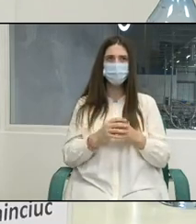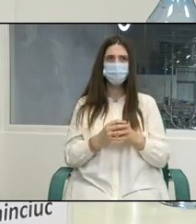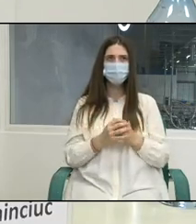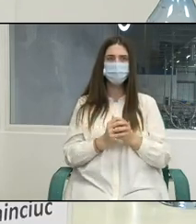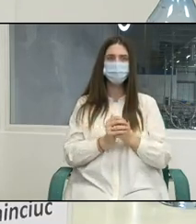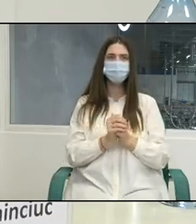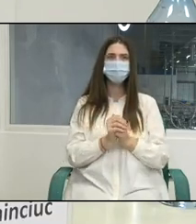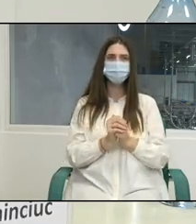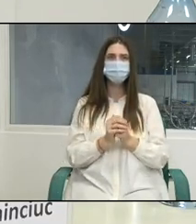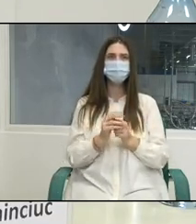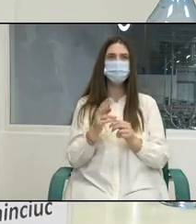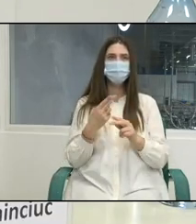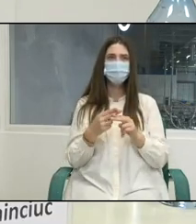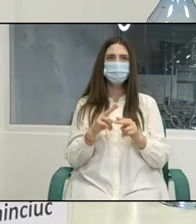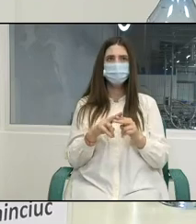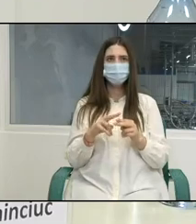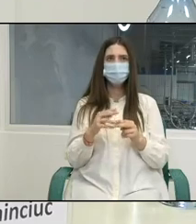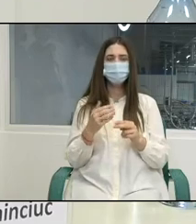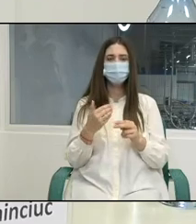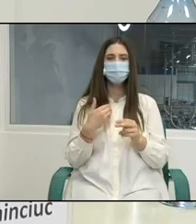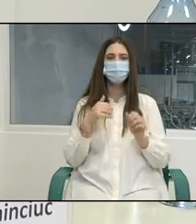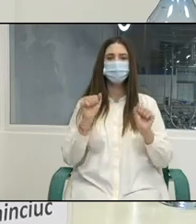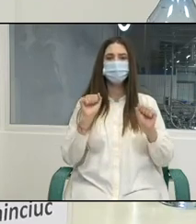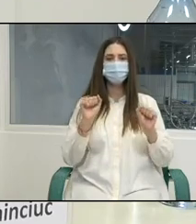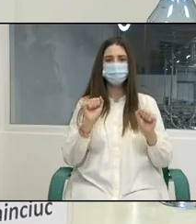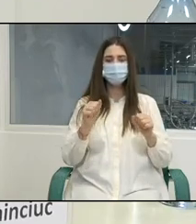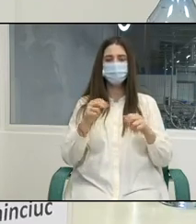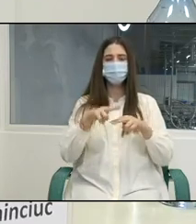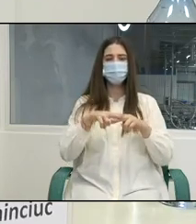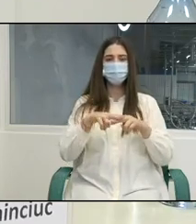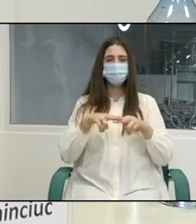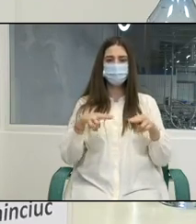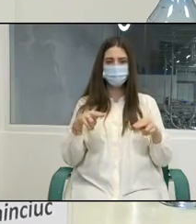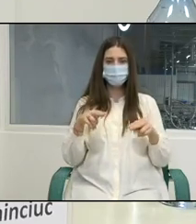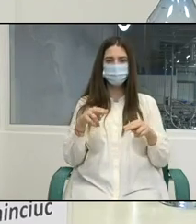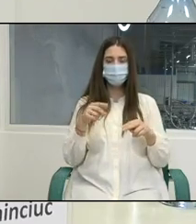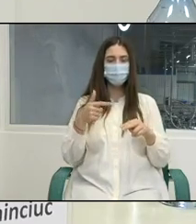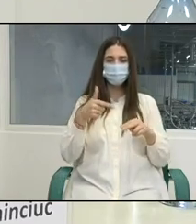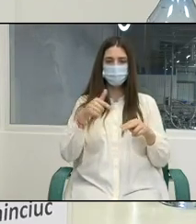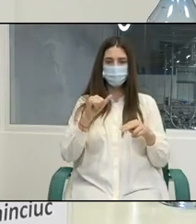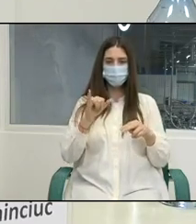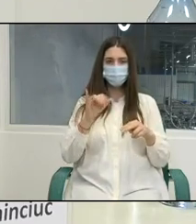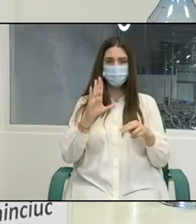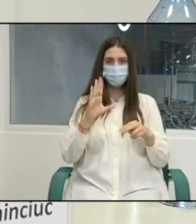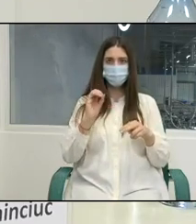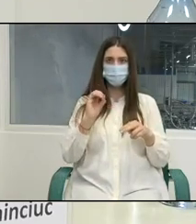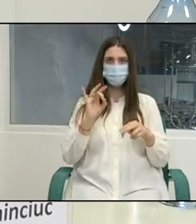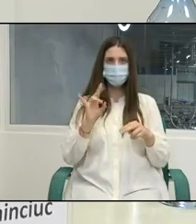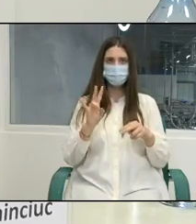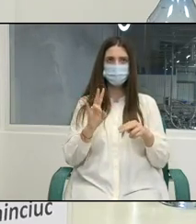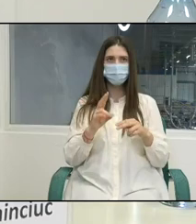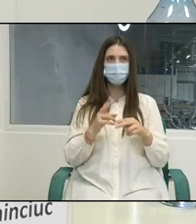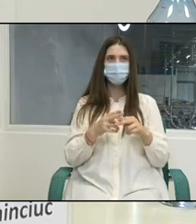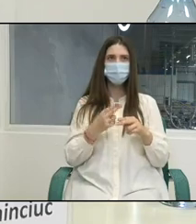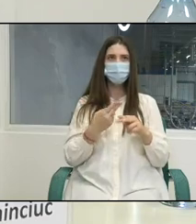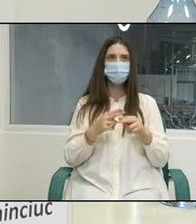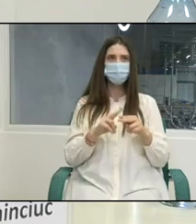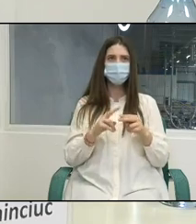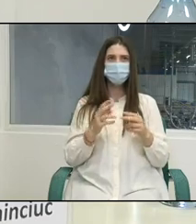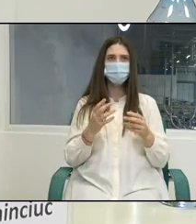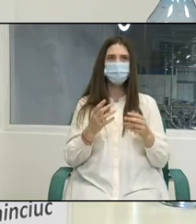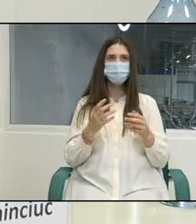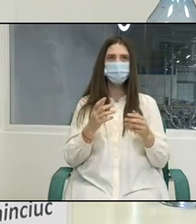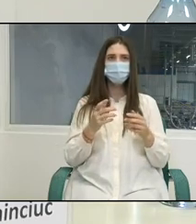susținem eforturile guvernului de a crea un climat economic favorabil pentru atragerea